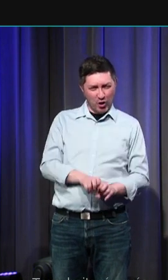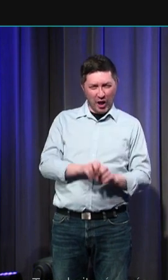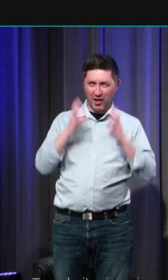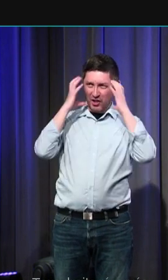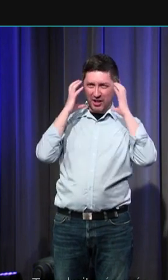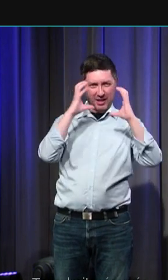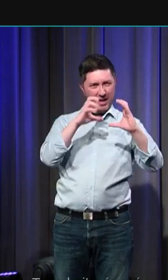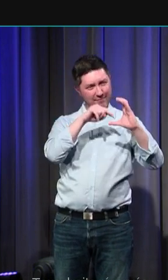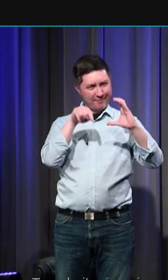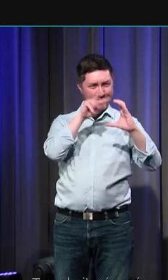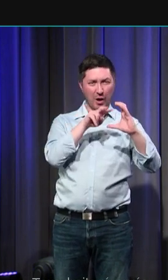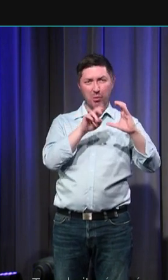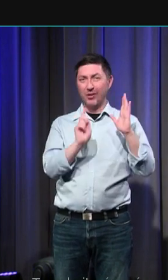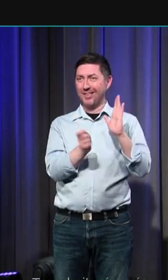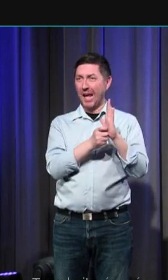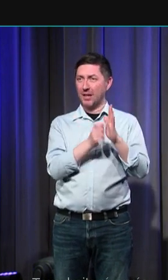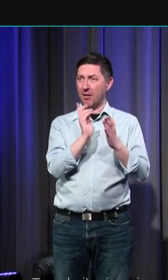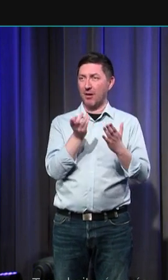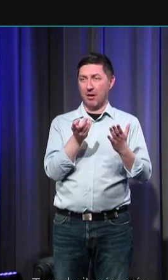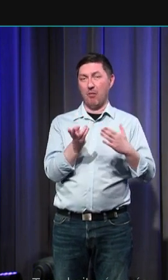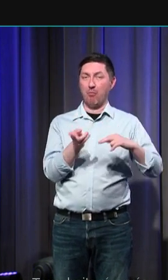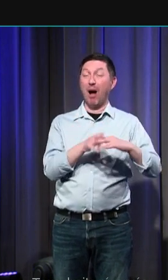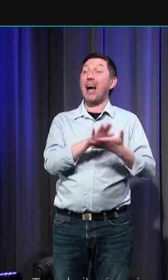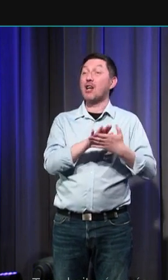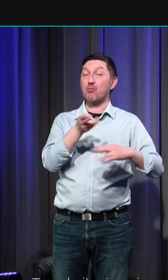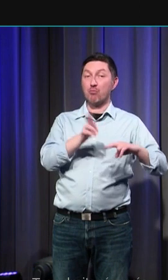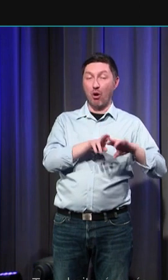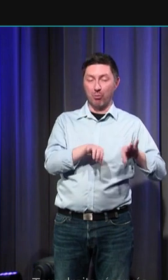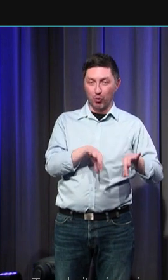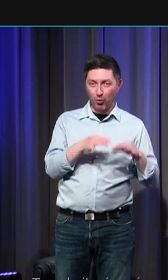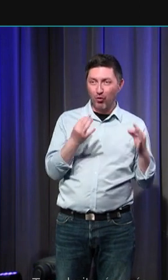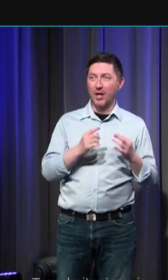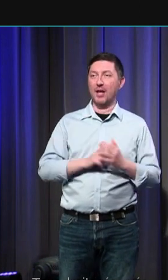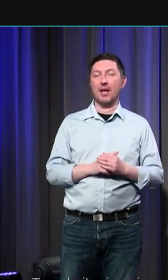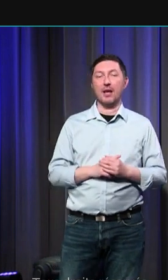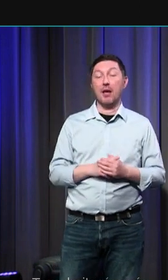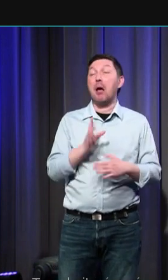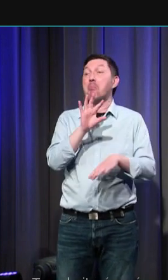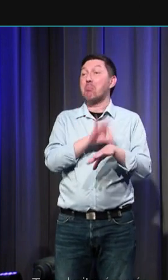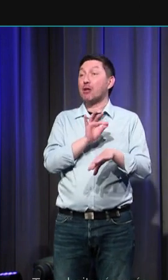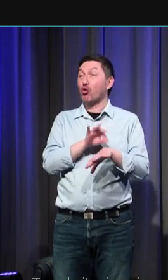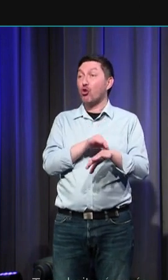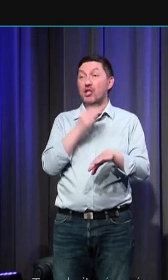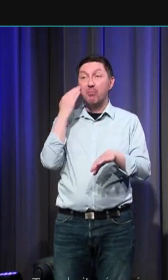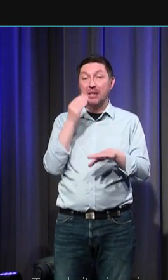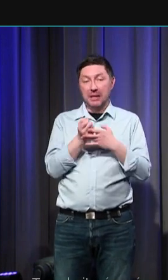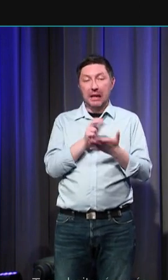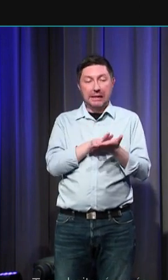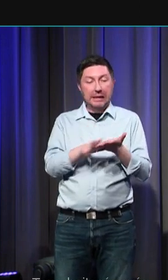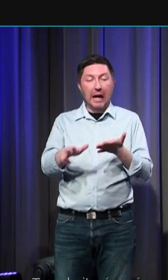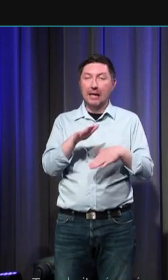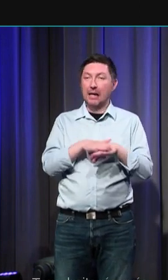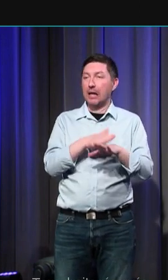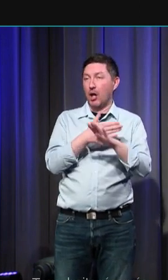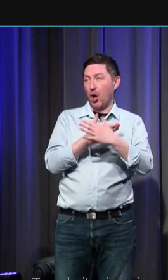étudier tous les caractères morphologiques la stature la robustesse etc les pathologies évidemment pour peu qu'elles aient laissé des traces sur la